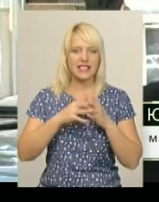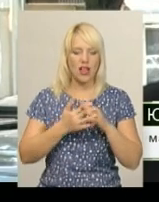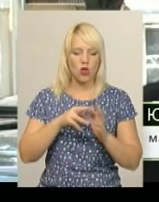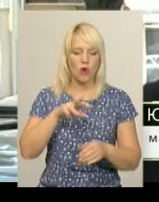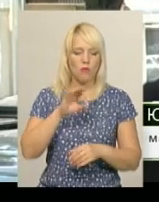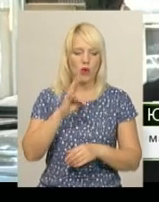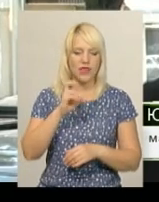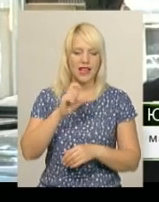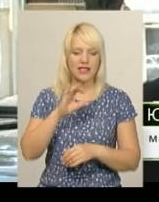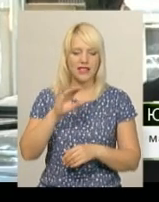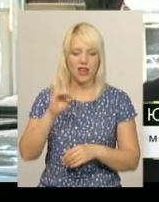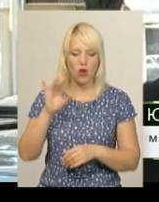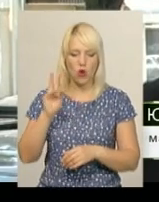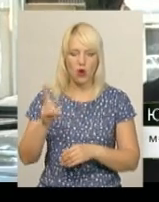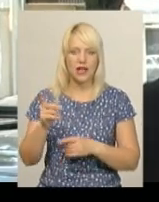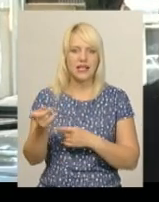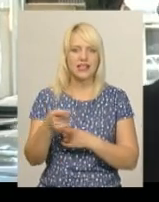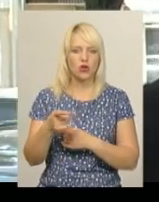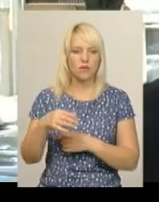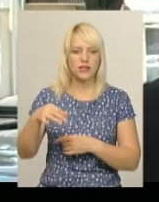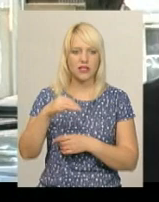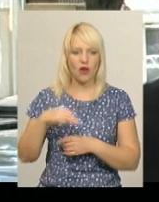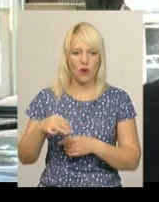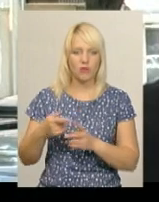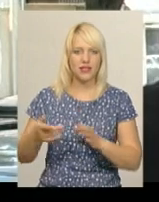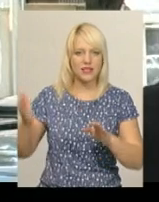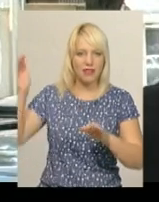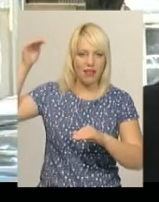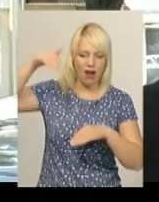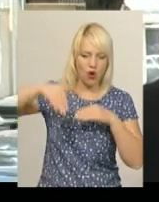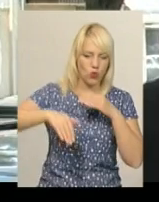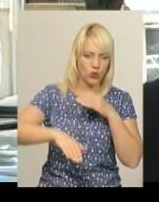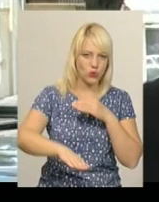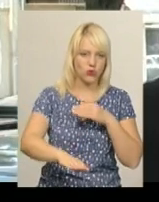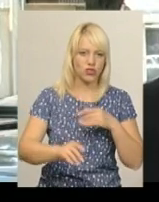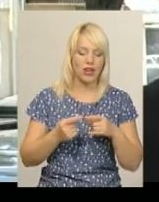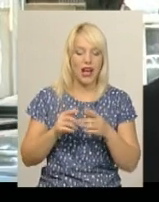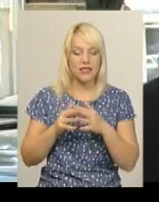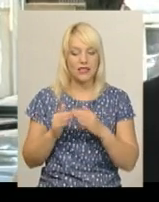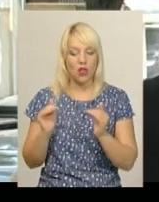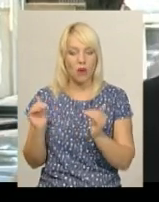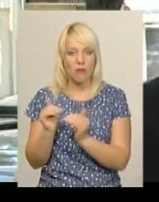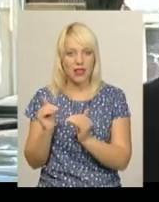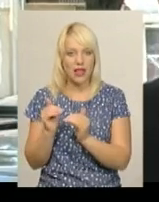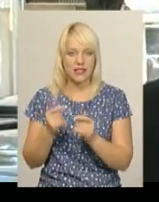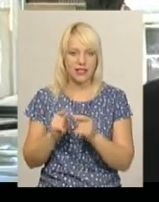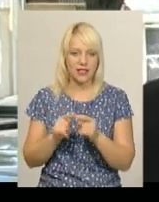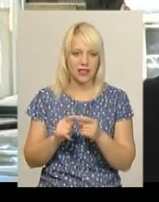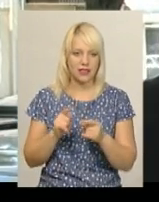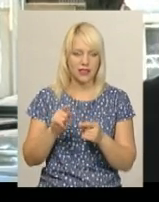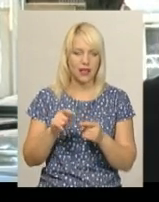Тернопільська область, поблизу річки Серед, на височенній кручі над цим село. Дуже малесеньке, там польова дорога.